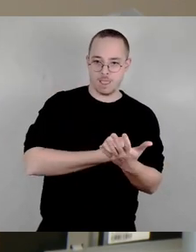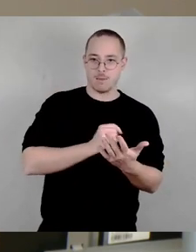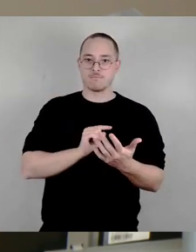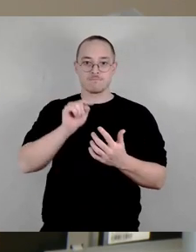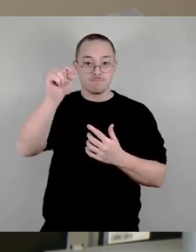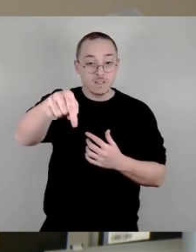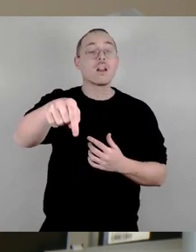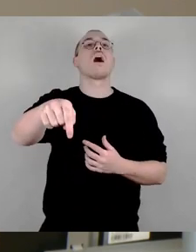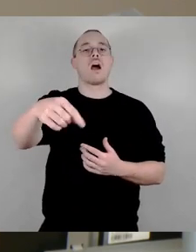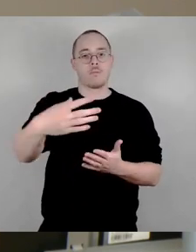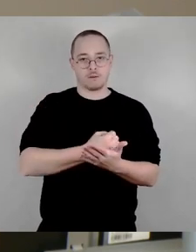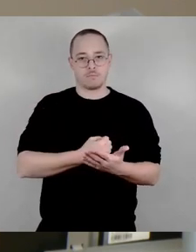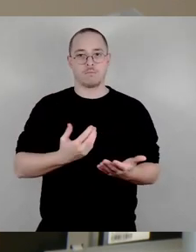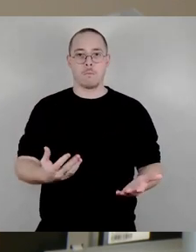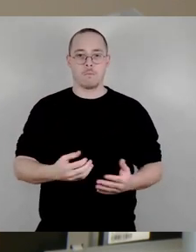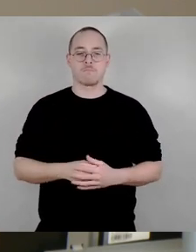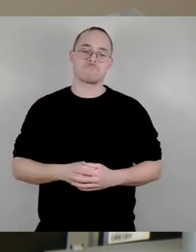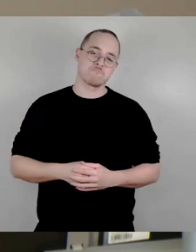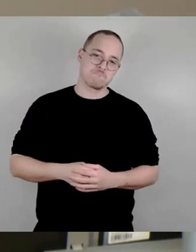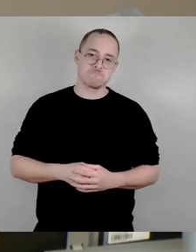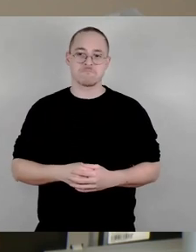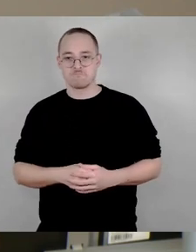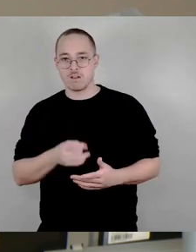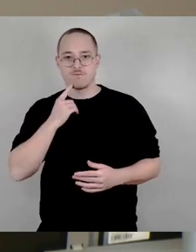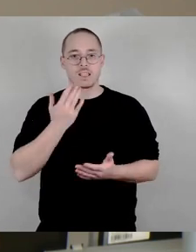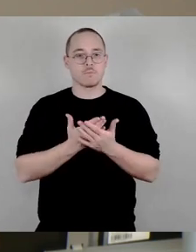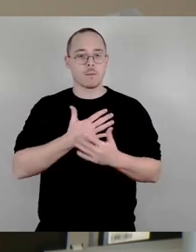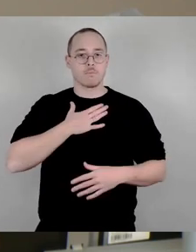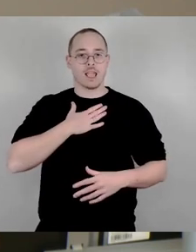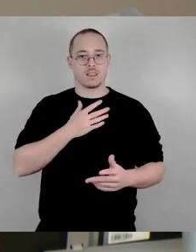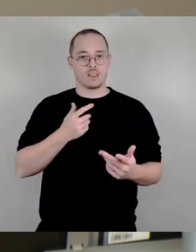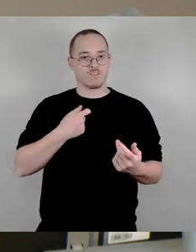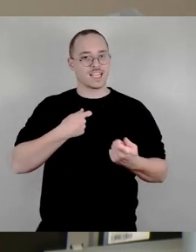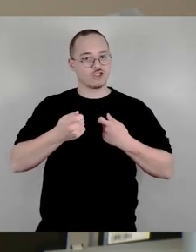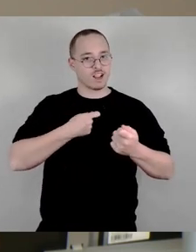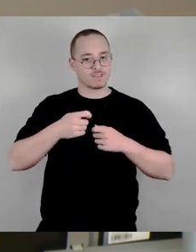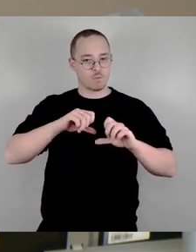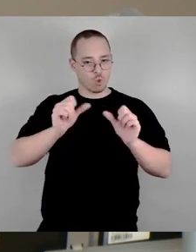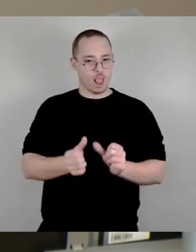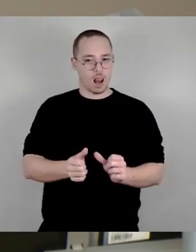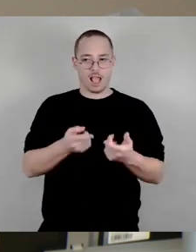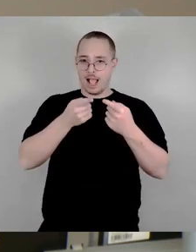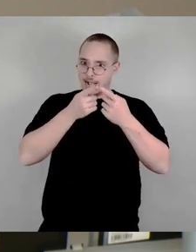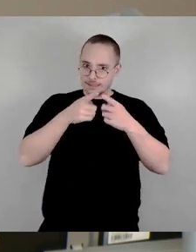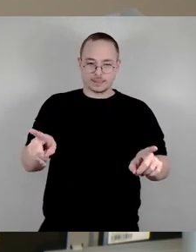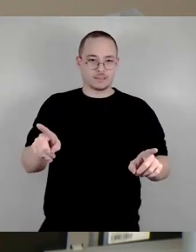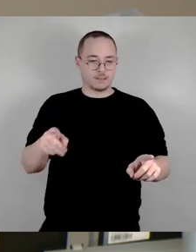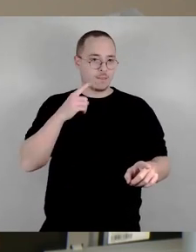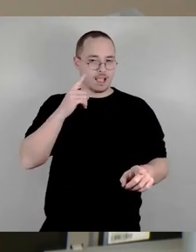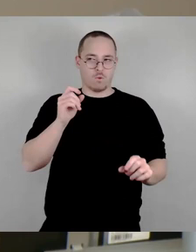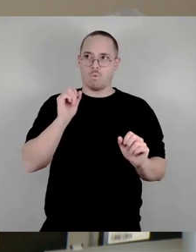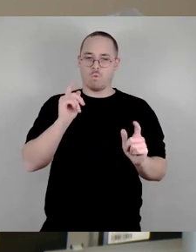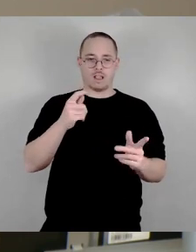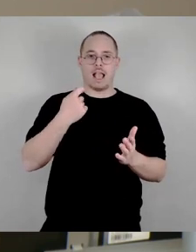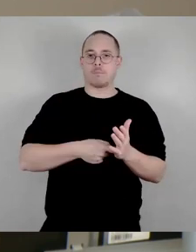ist etwas völlig anderes, na ja, dann werden halt die wahrscheinlich nach kapitalistischen, logischen Überlegungen,